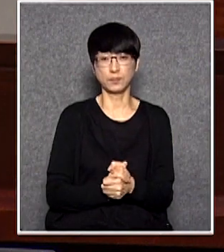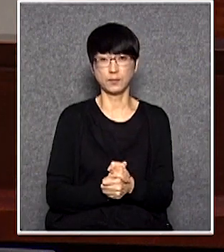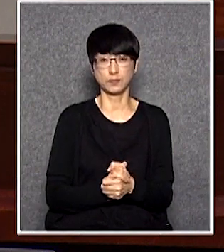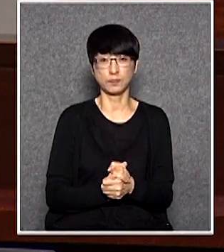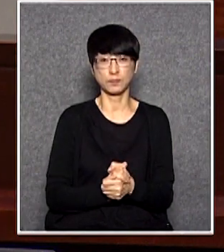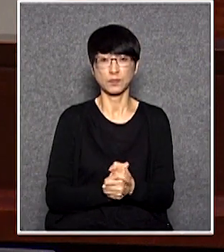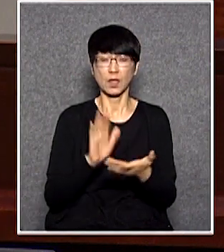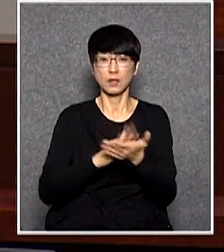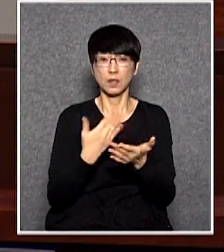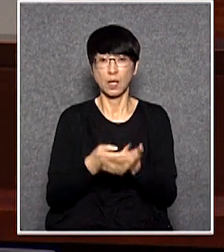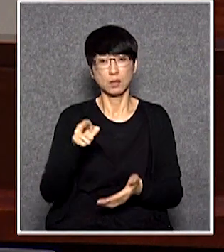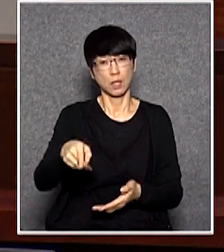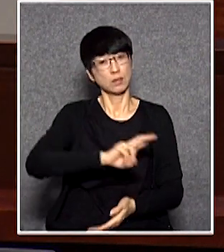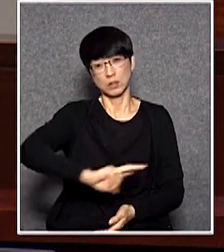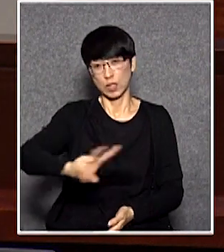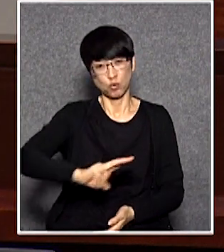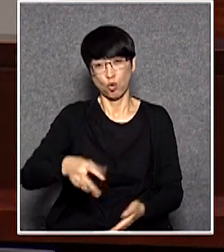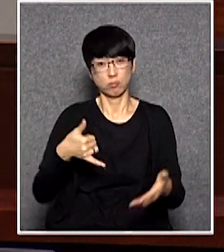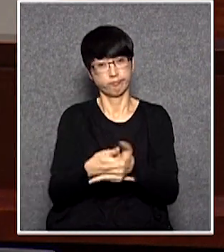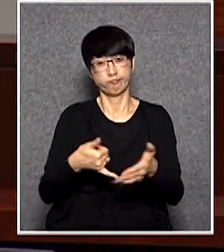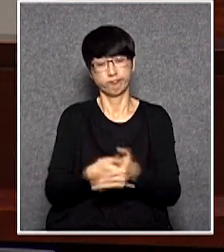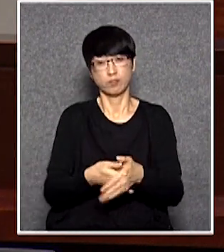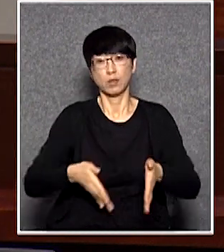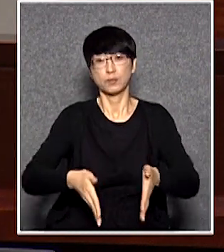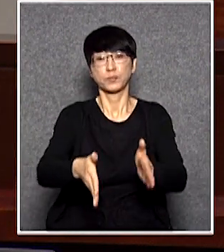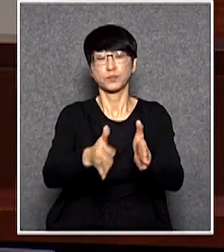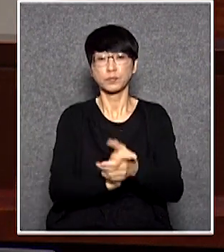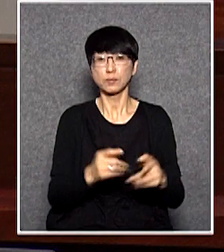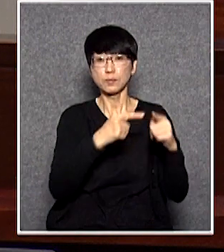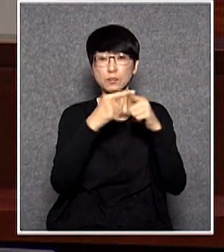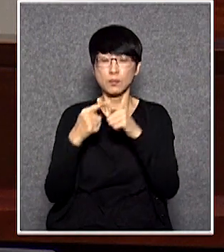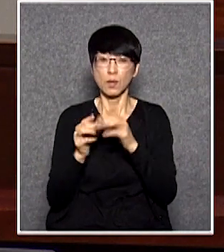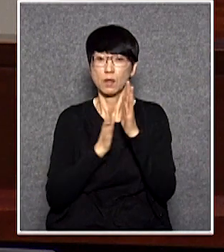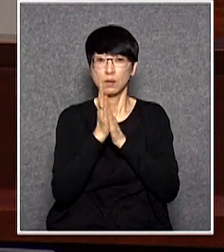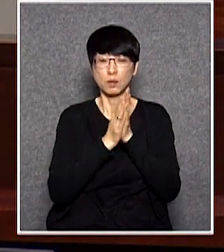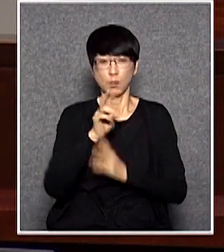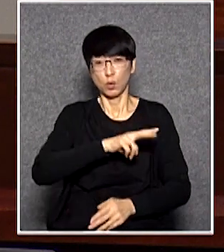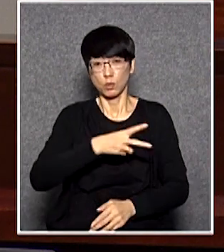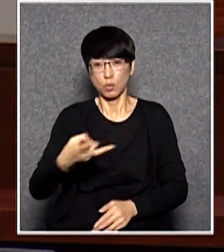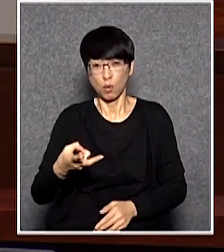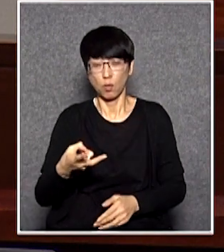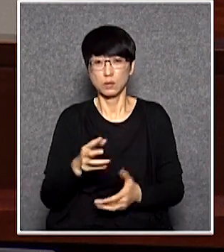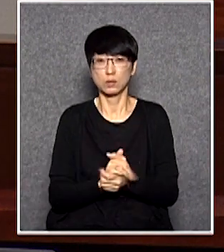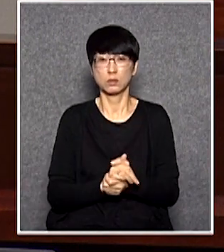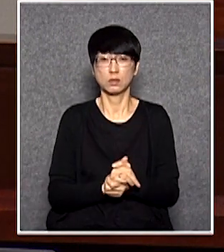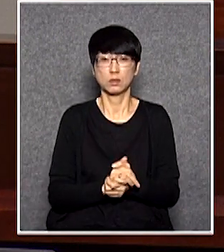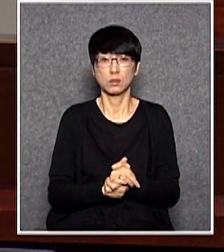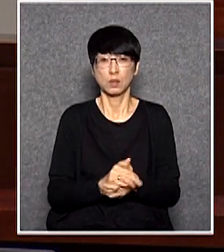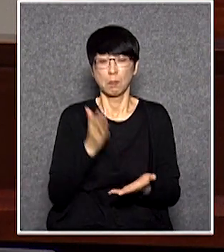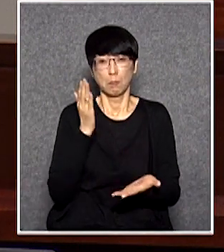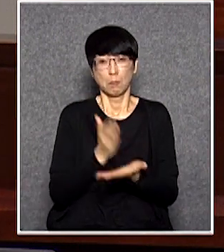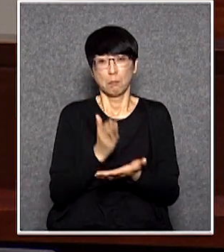但是那個也是左階這個和市民期待和希望改善左階問題顯然有很大的